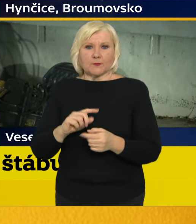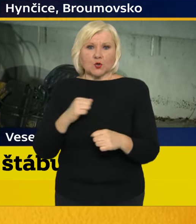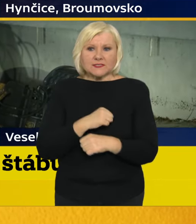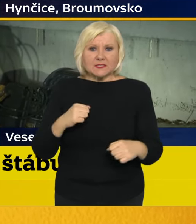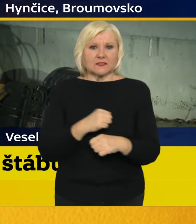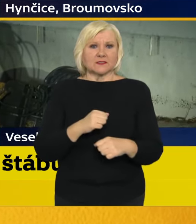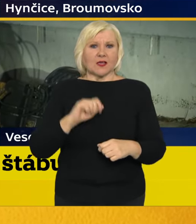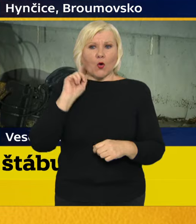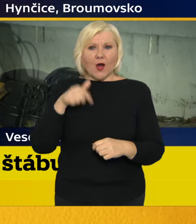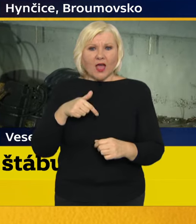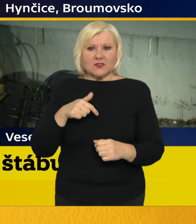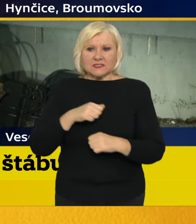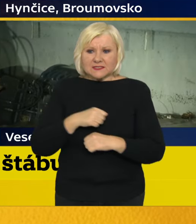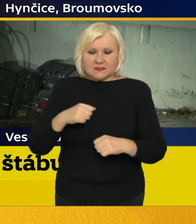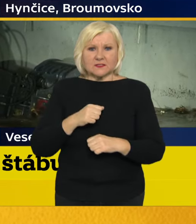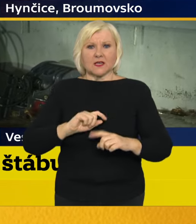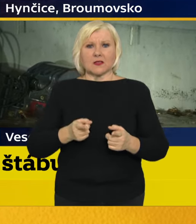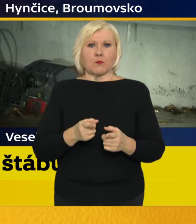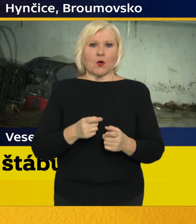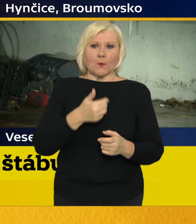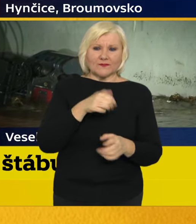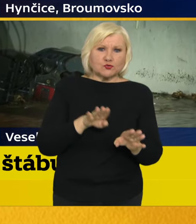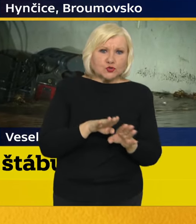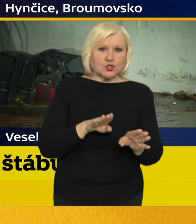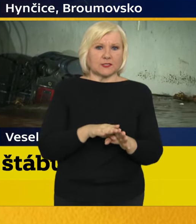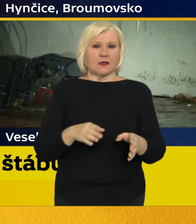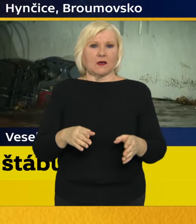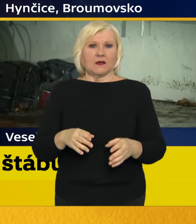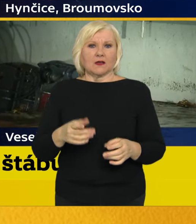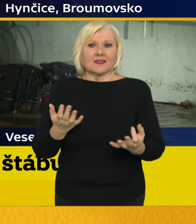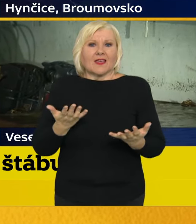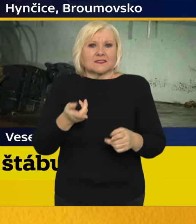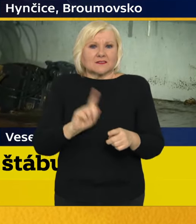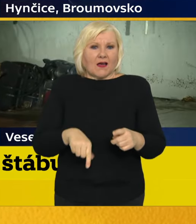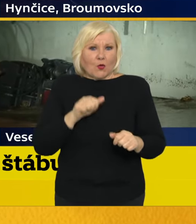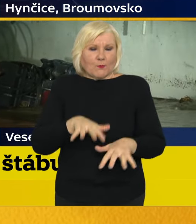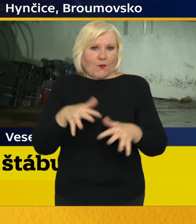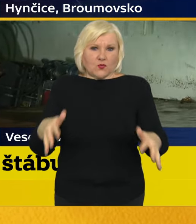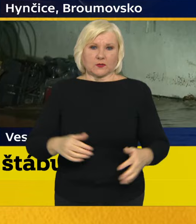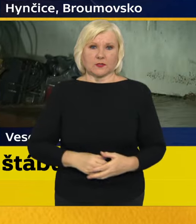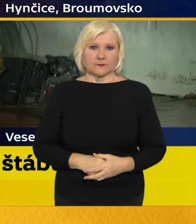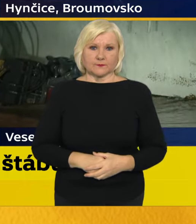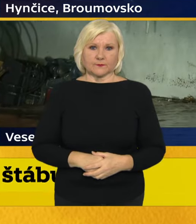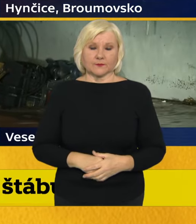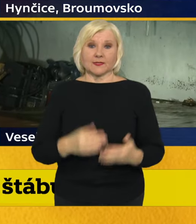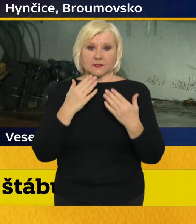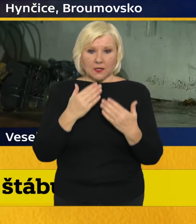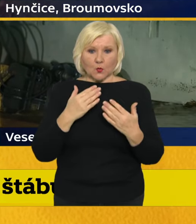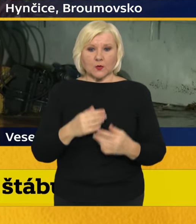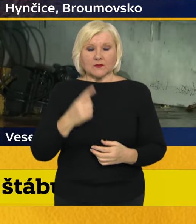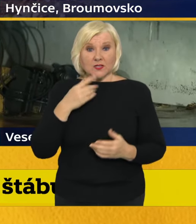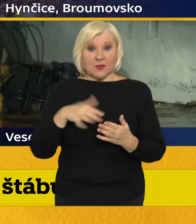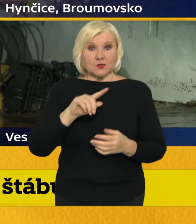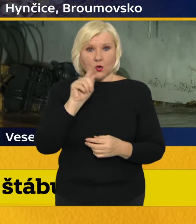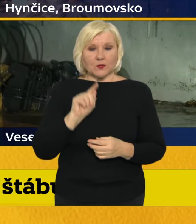koridorové trati, nebo na těch silnicích první třídy, které povodení zásadně poškodila. Tak děkuji. Vědím další dotaz